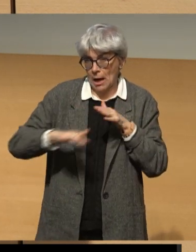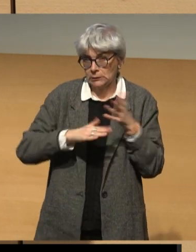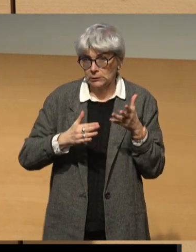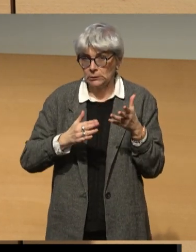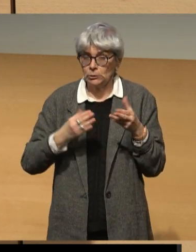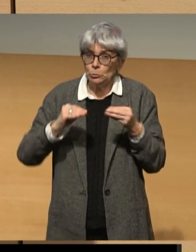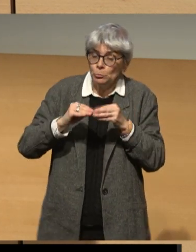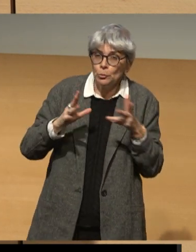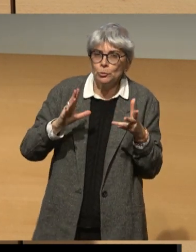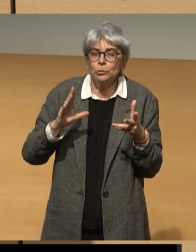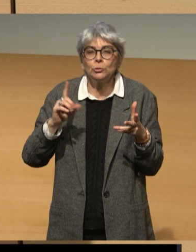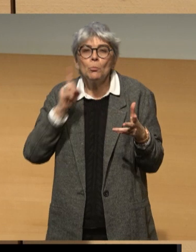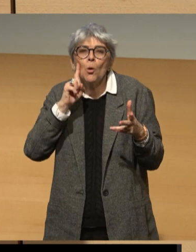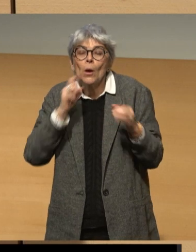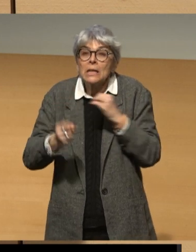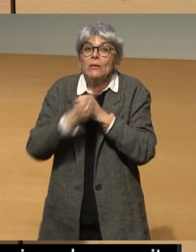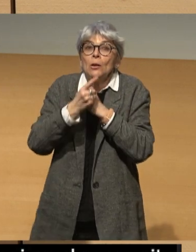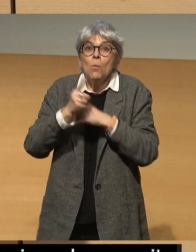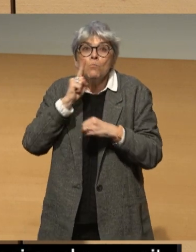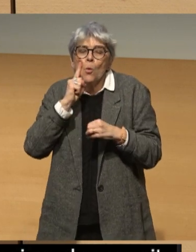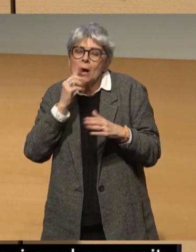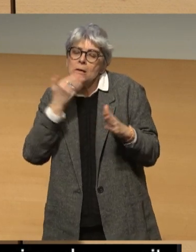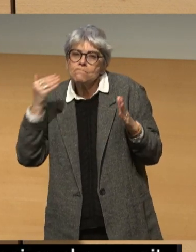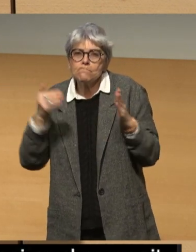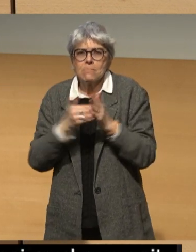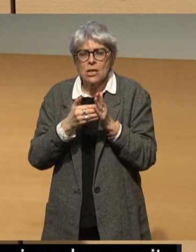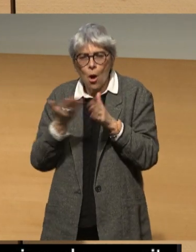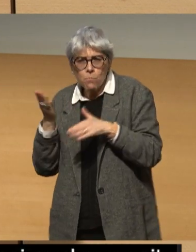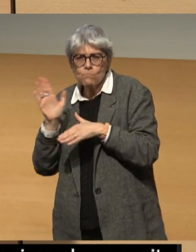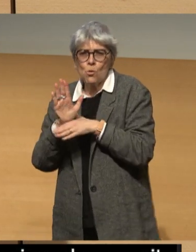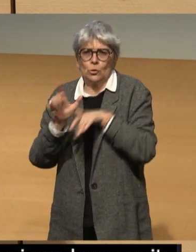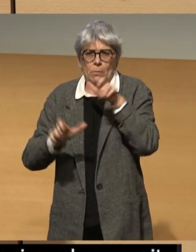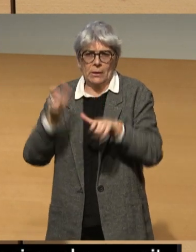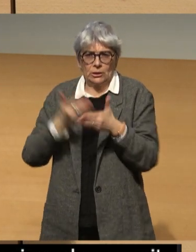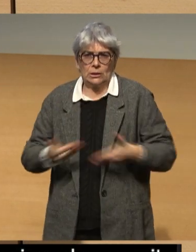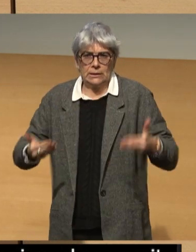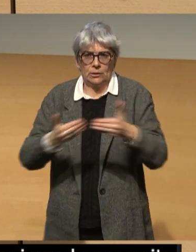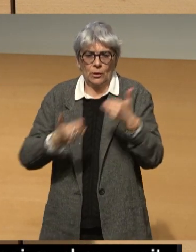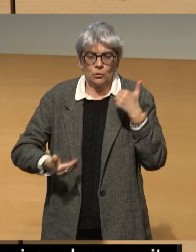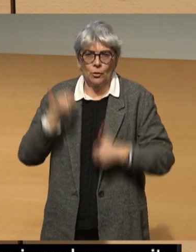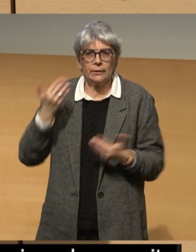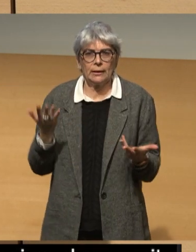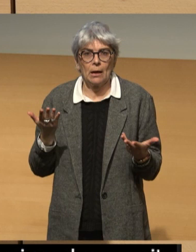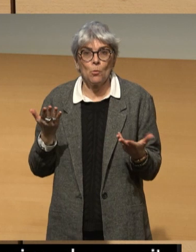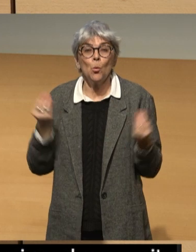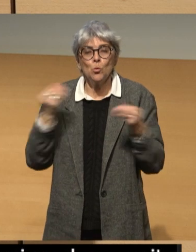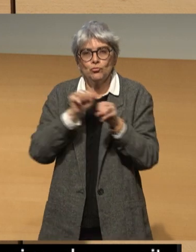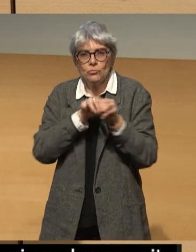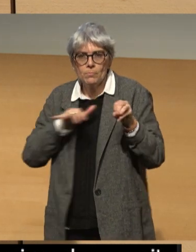formidable innovation enfin parce qu'elle permet une meilleure représentation des personnes en situation de handicap dans les médias.